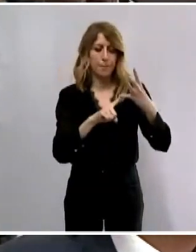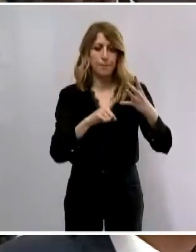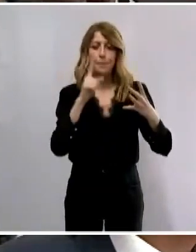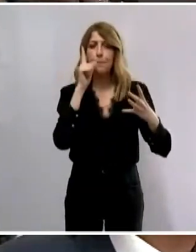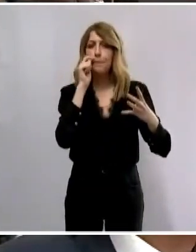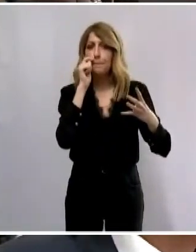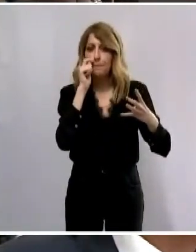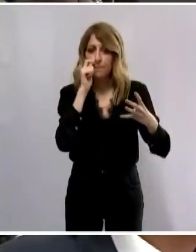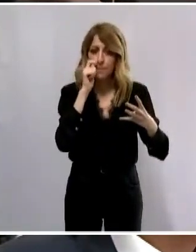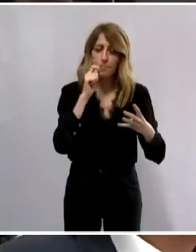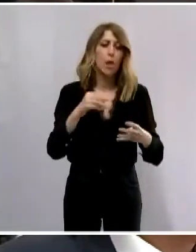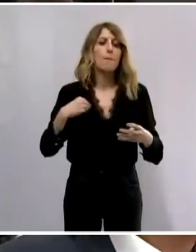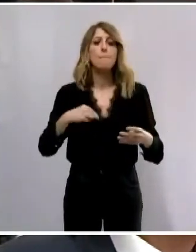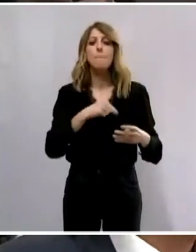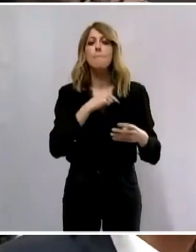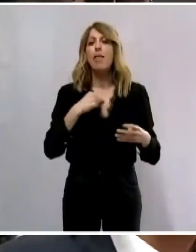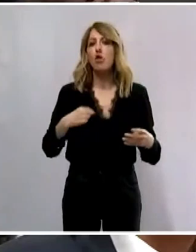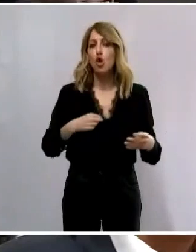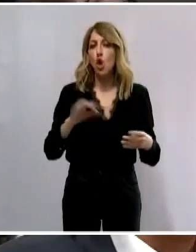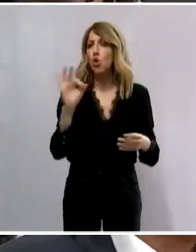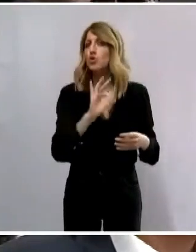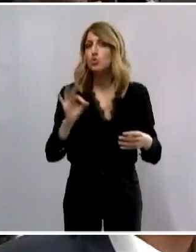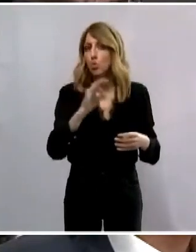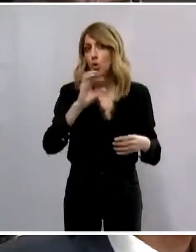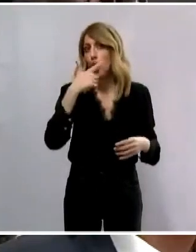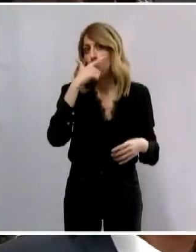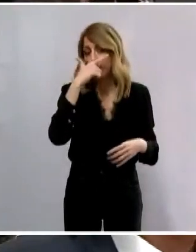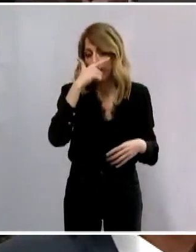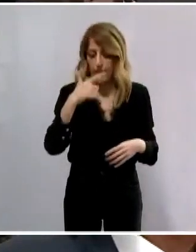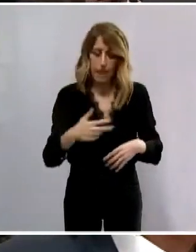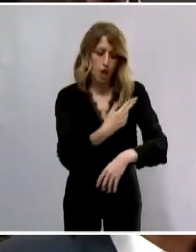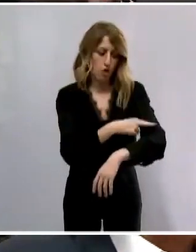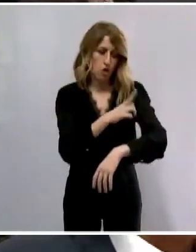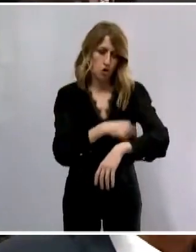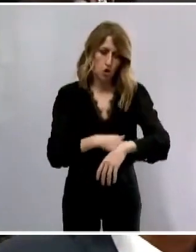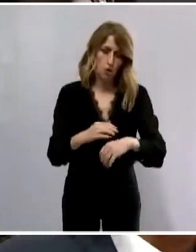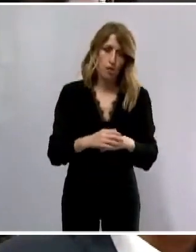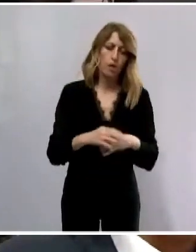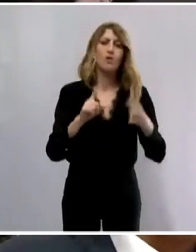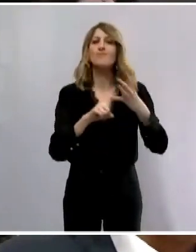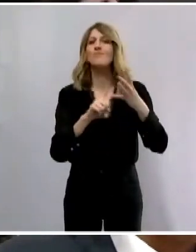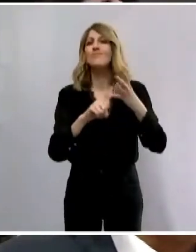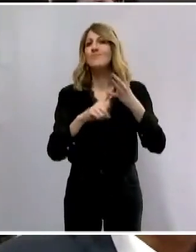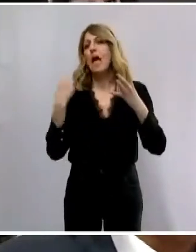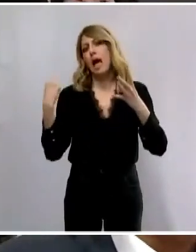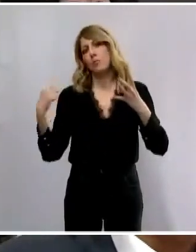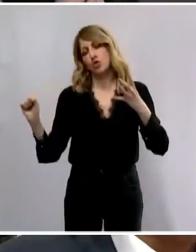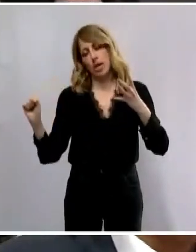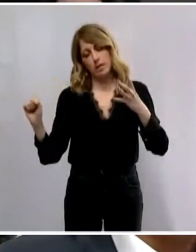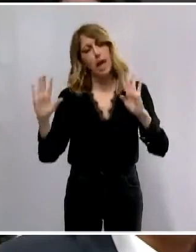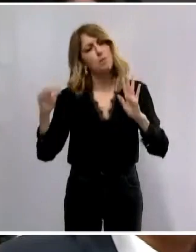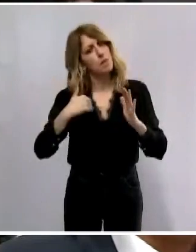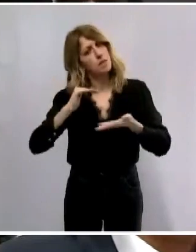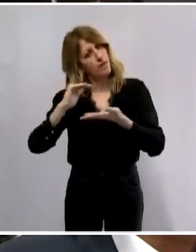παθολόγος του Παθολογικού Τμήματος Κομωτινής. Ίσως δεν είναι μαζί μας απόψε, αλλά τους βραβεύουμε. Ο κύριος